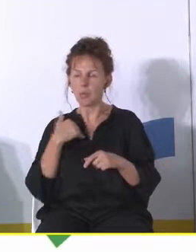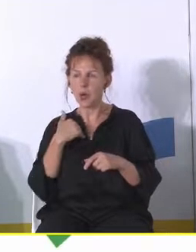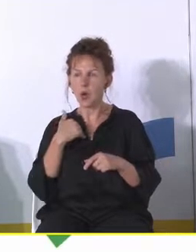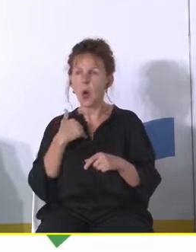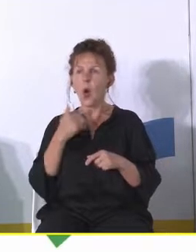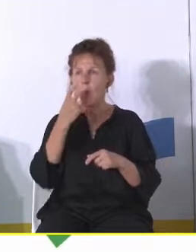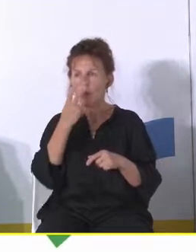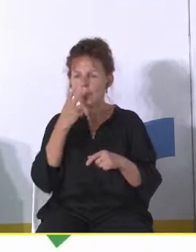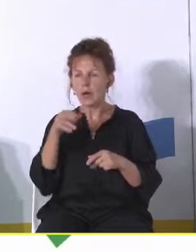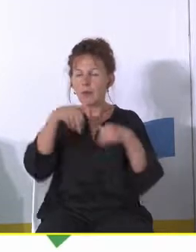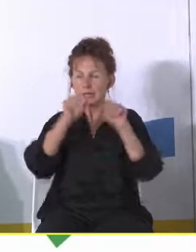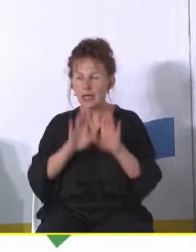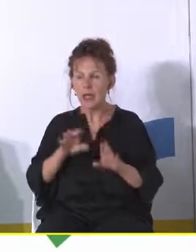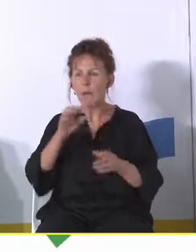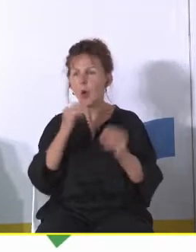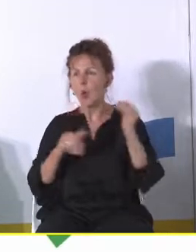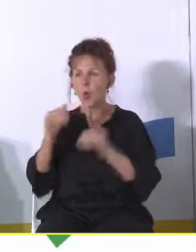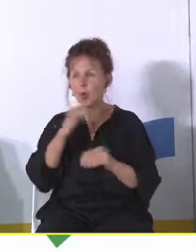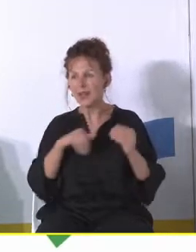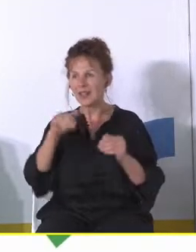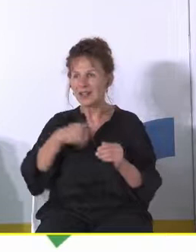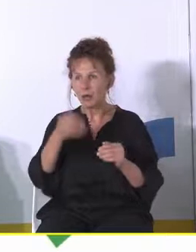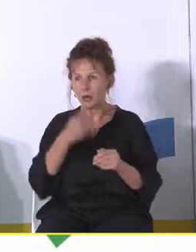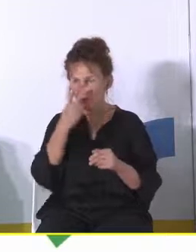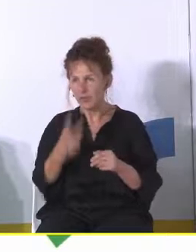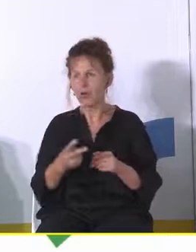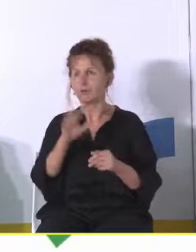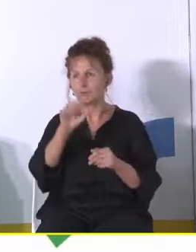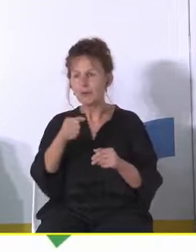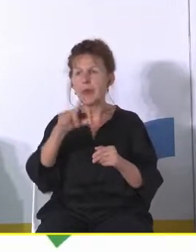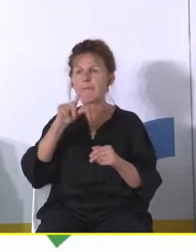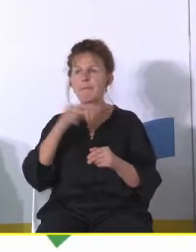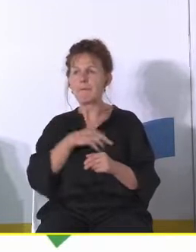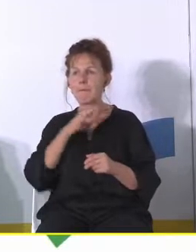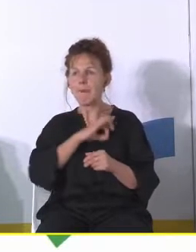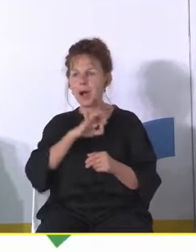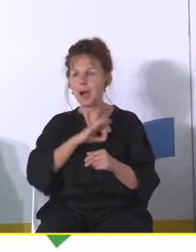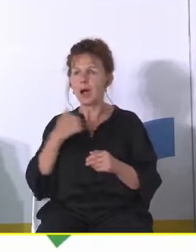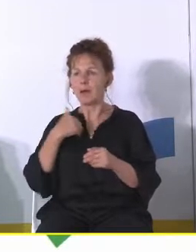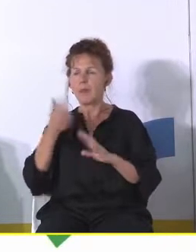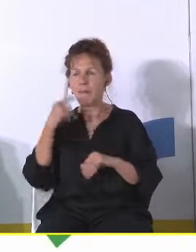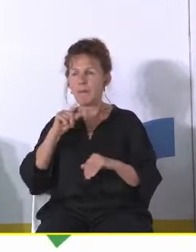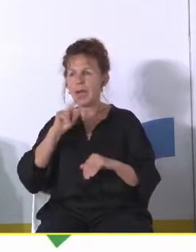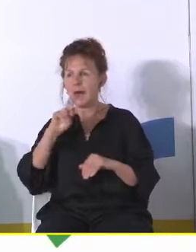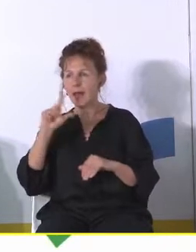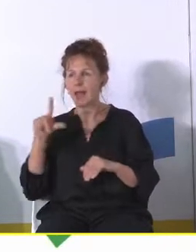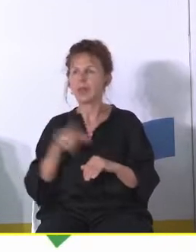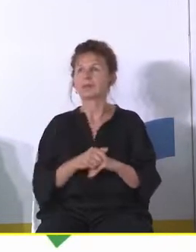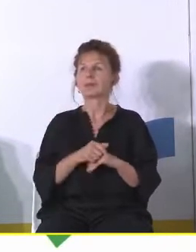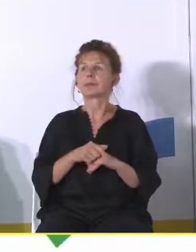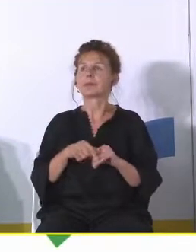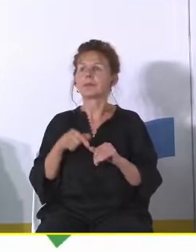górników odwiedzać i tak dalej ta polityka prorodzinna dla wtedy jeszcze w PRL-u prawda też wygląda no właśnie tak no bo